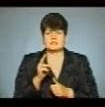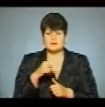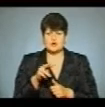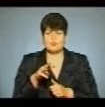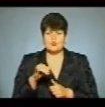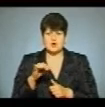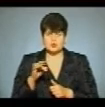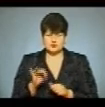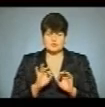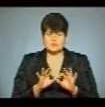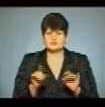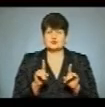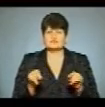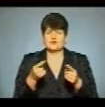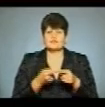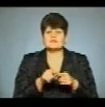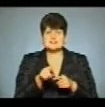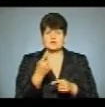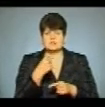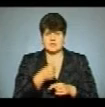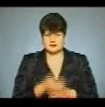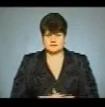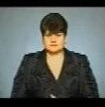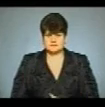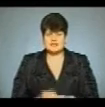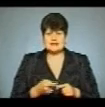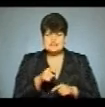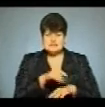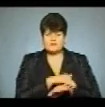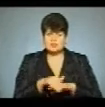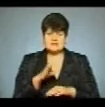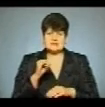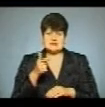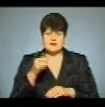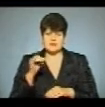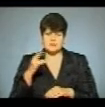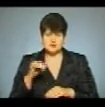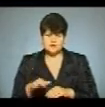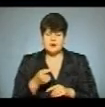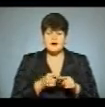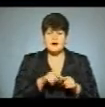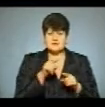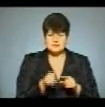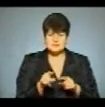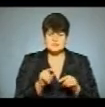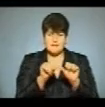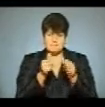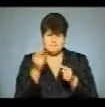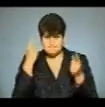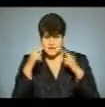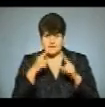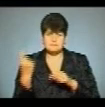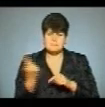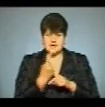що створював це майже рік. Це вулиця Сагайдачного, а це макет першої державної